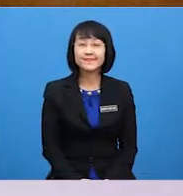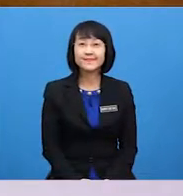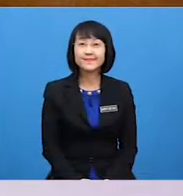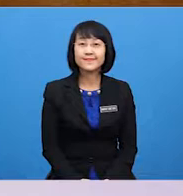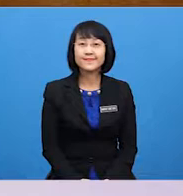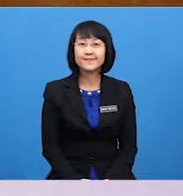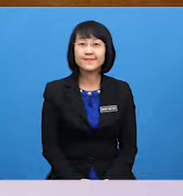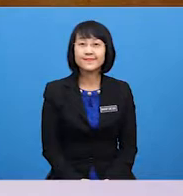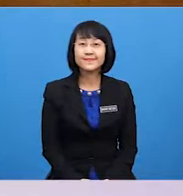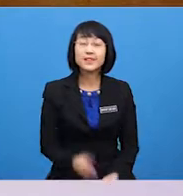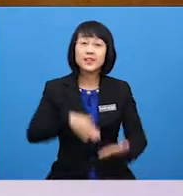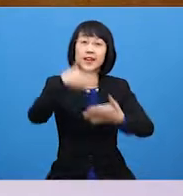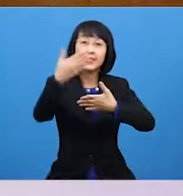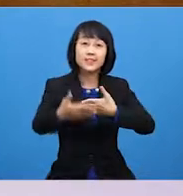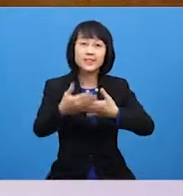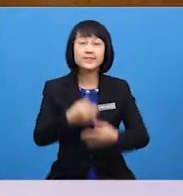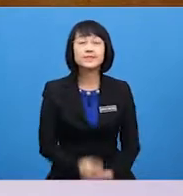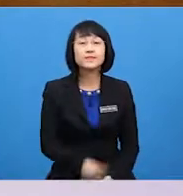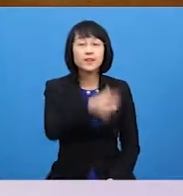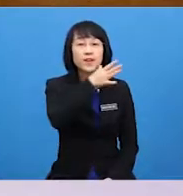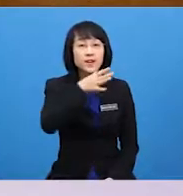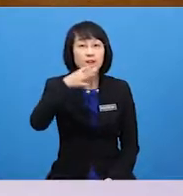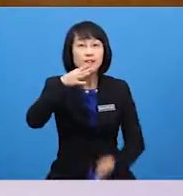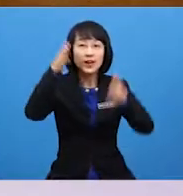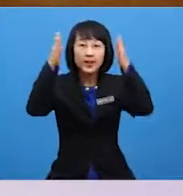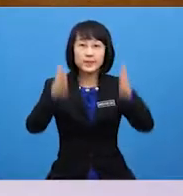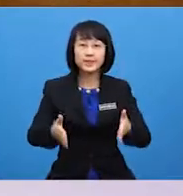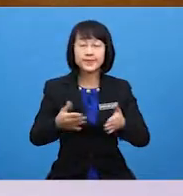Next is Farmer